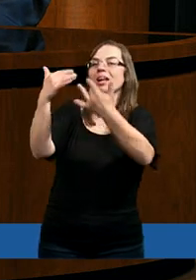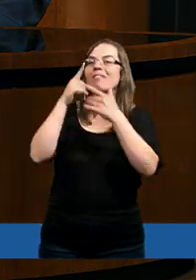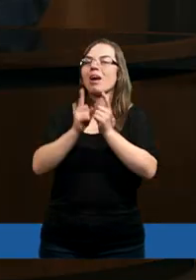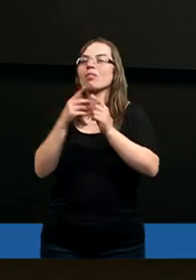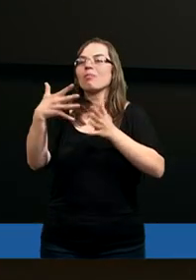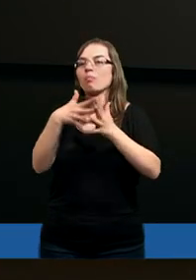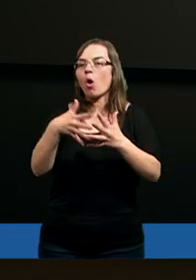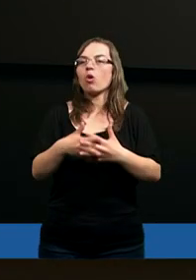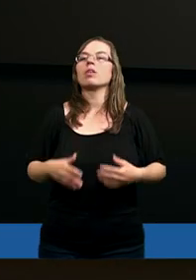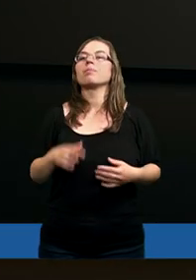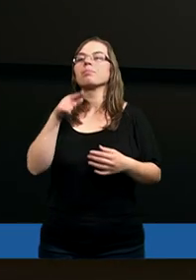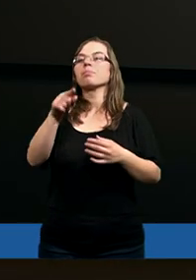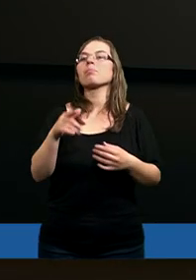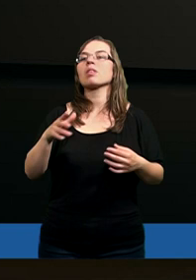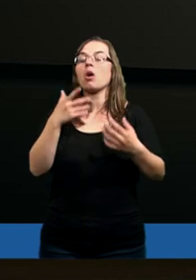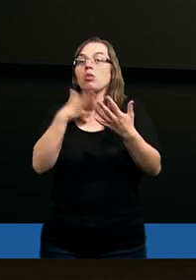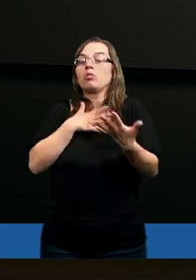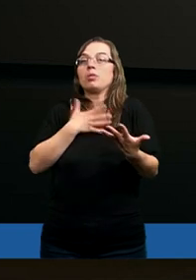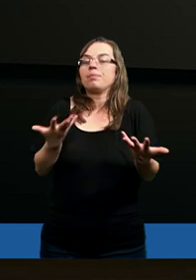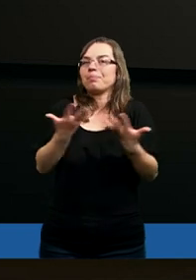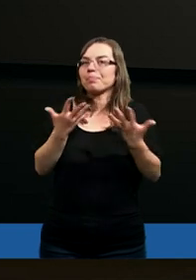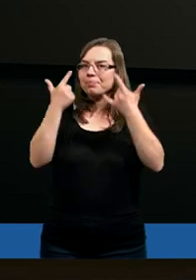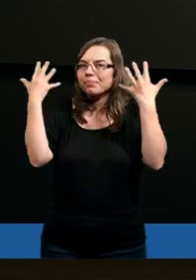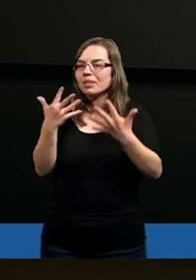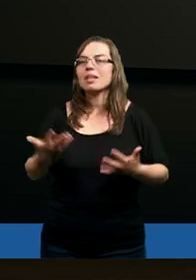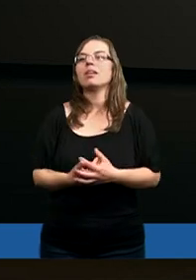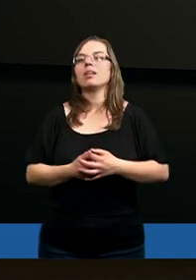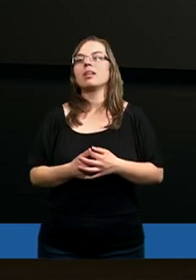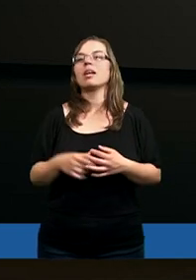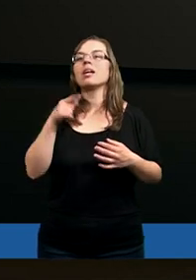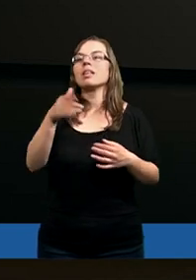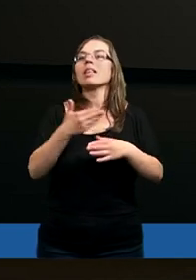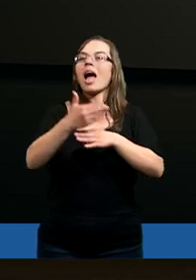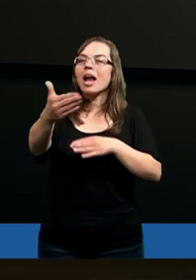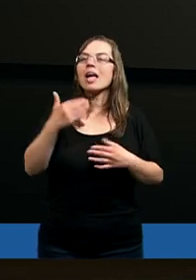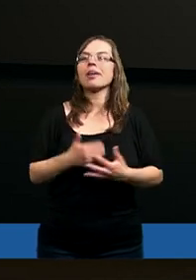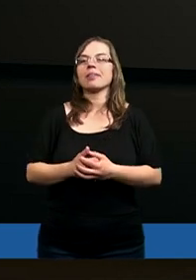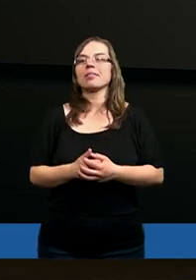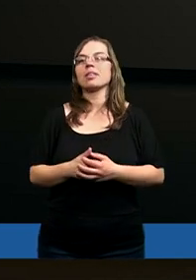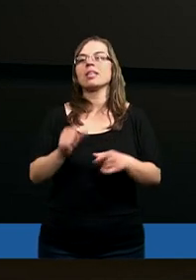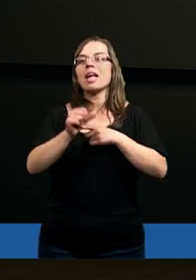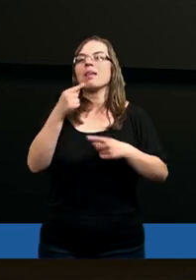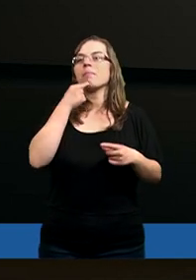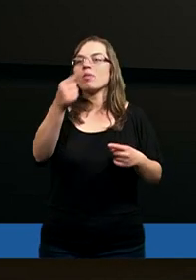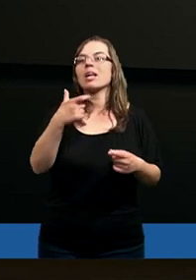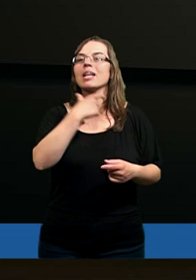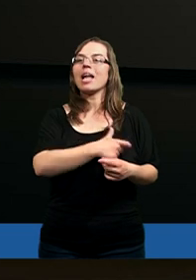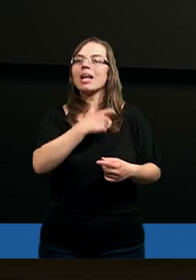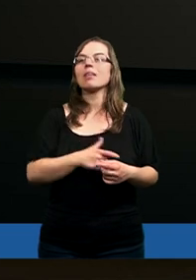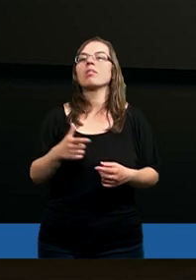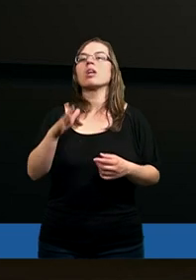14 werset mówi, oczy ich wypatrują tylko cudzołożnic. Dalej jest powiedziane,